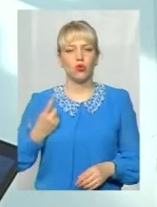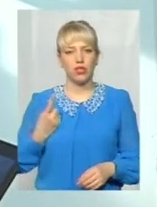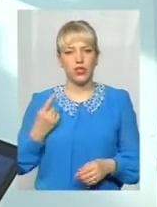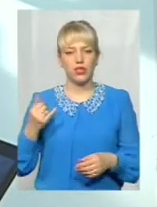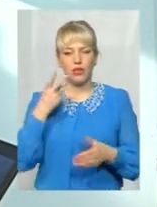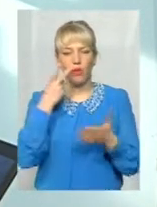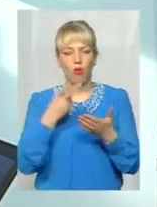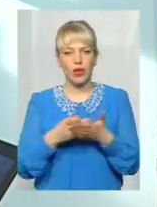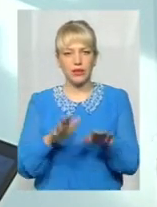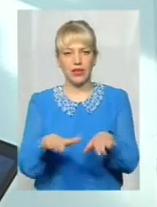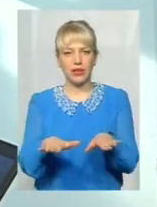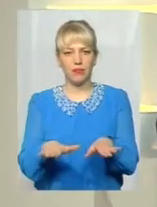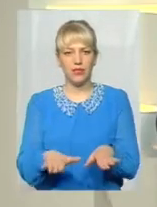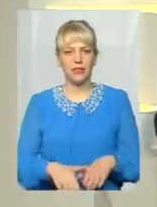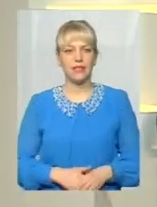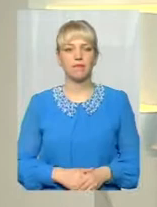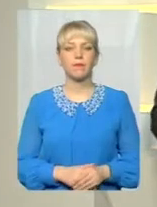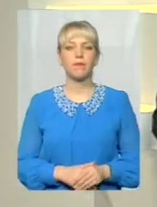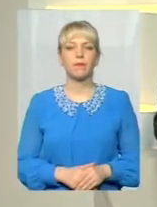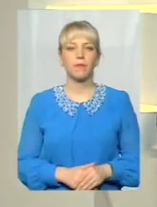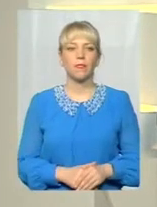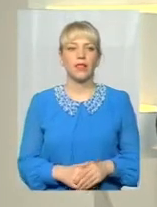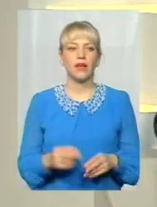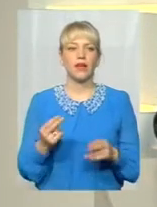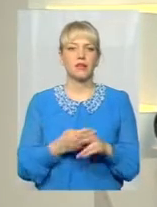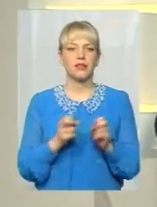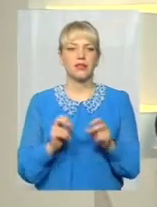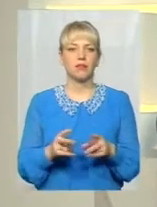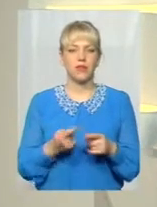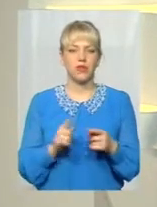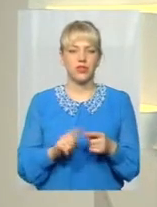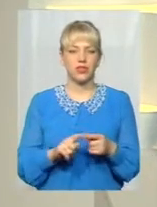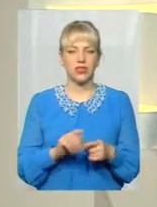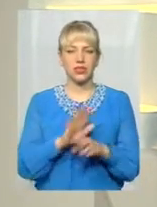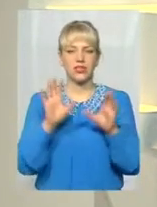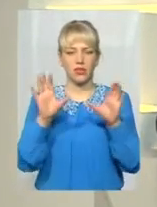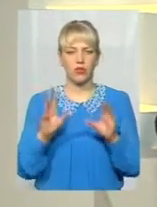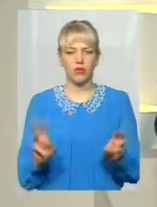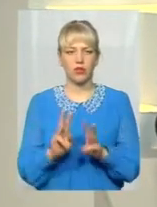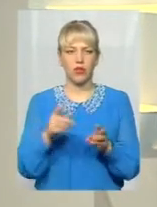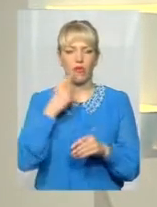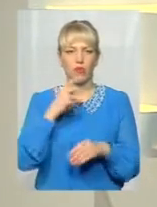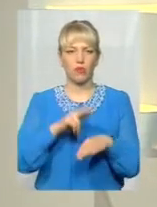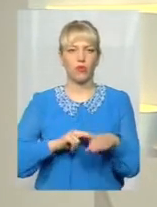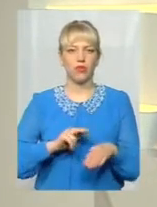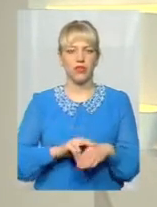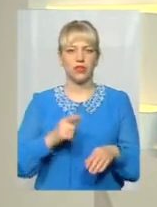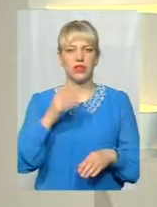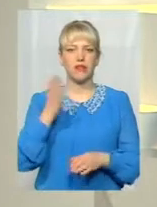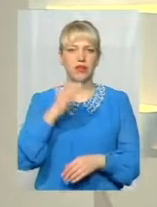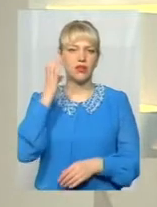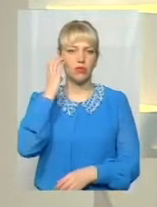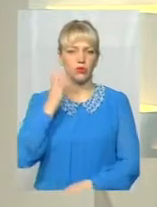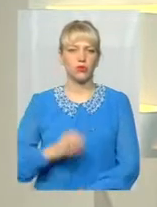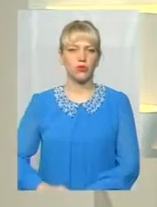було оперативно зреагувати. Про небезпеку цих несанкціонованих пожеж також говорить і поліція. Давайте послухаємо у